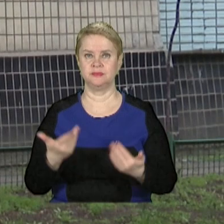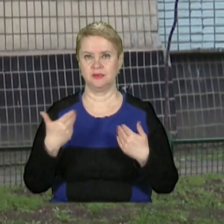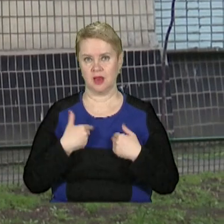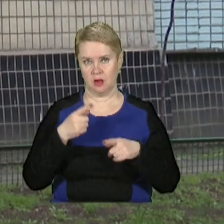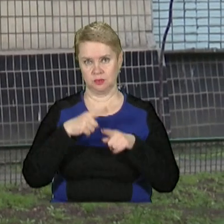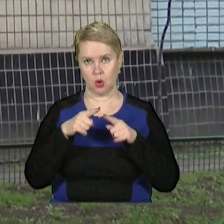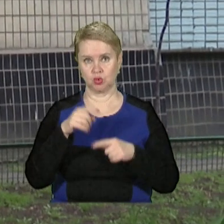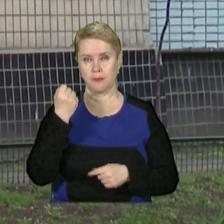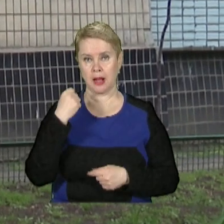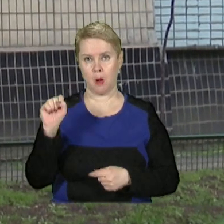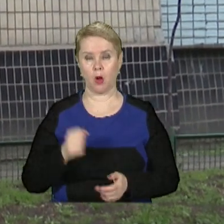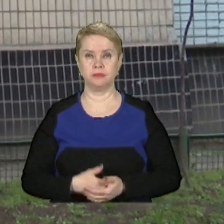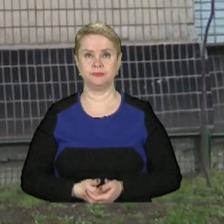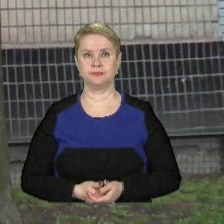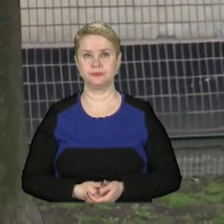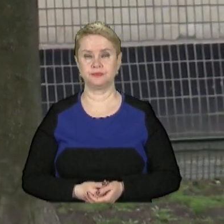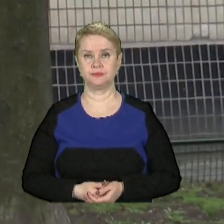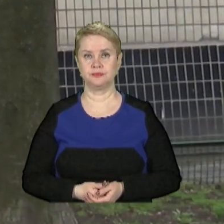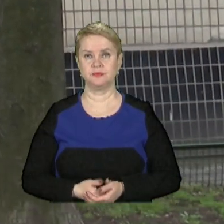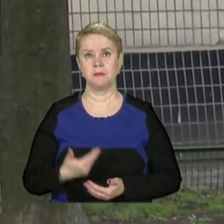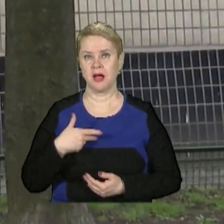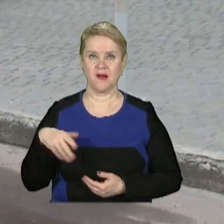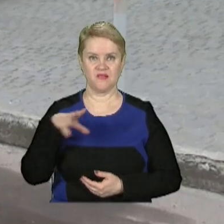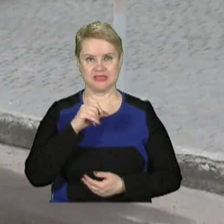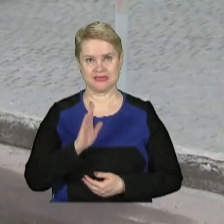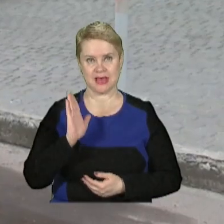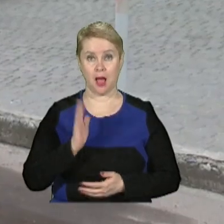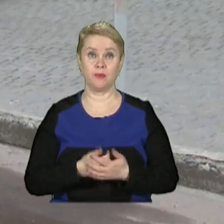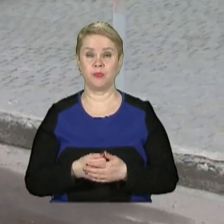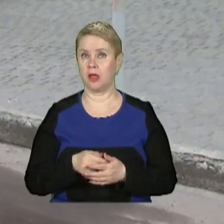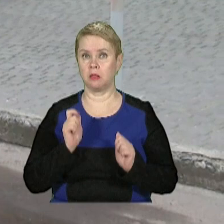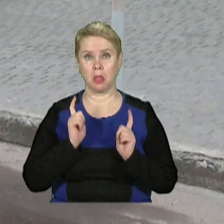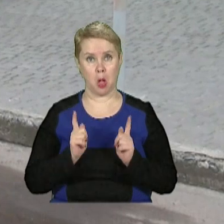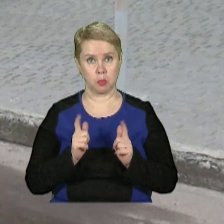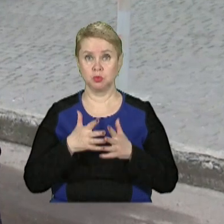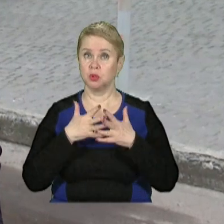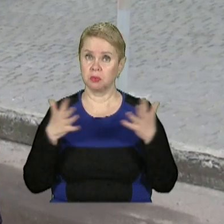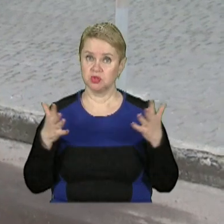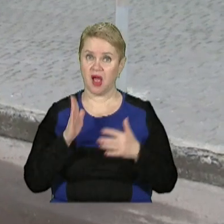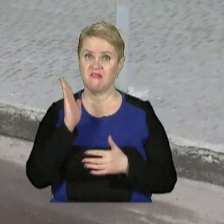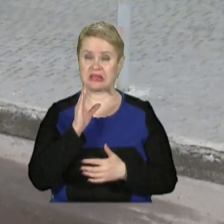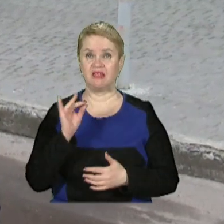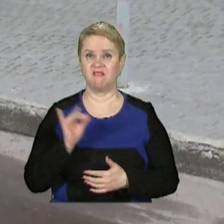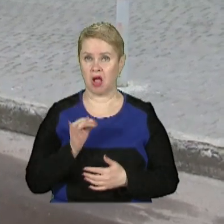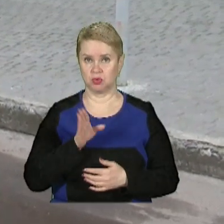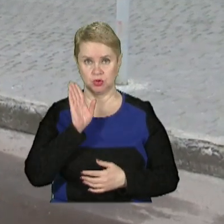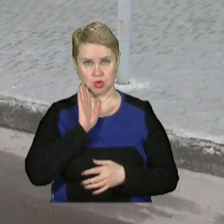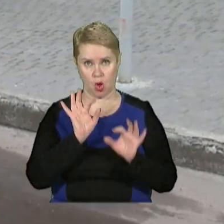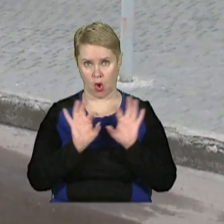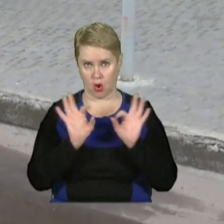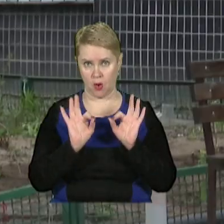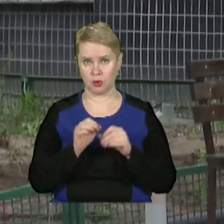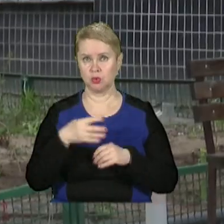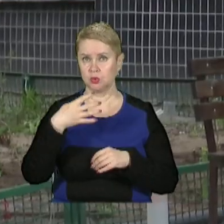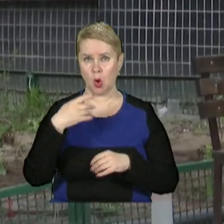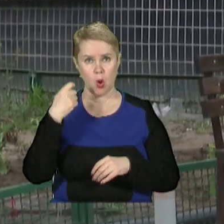скоріше, б перемога була. Ми все за. Не погоджується і з більшістю Валентина Іванівна. Жінка розповідає,